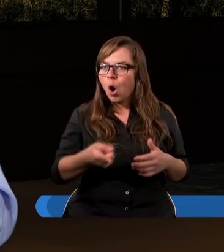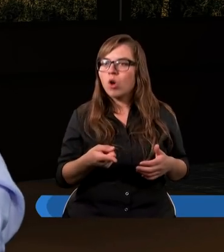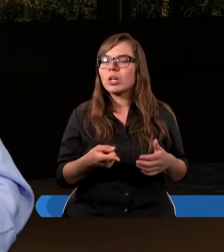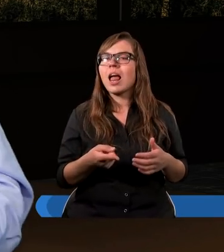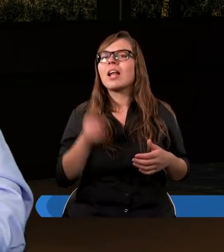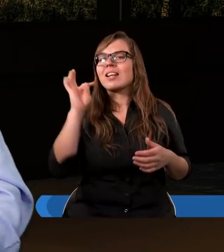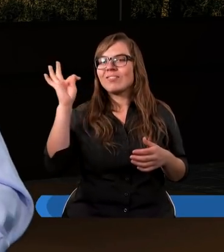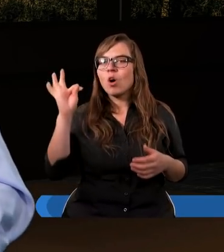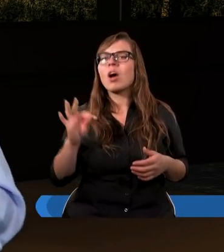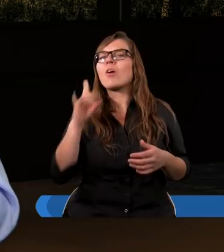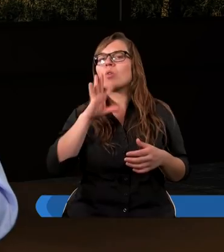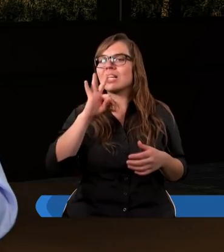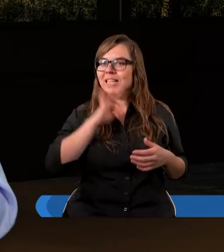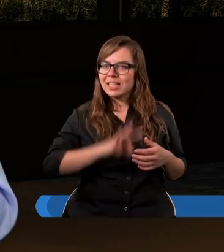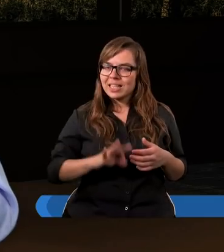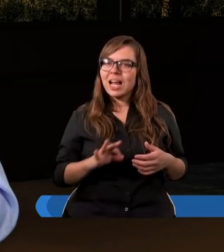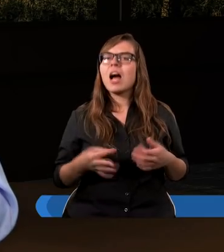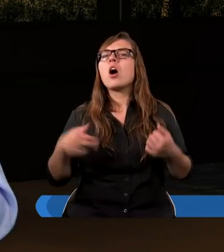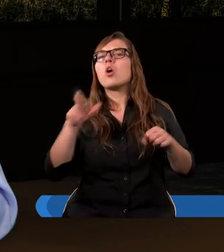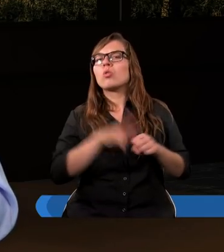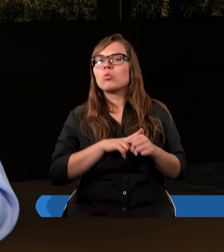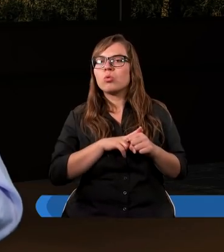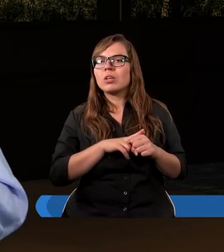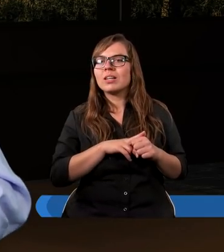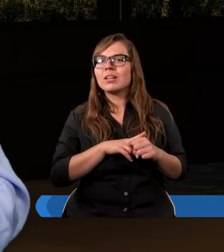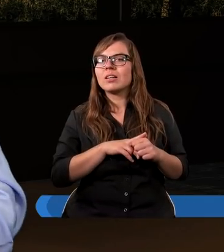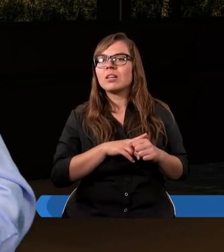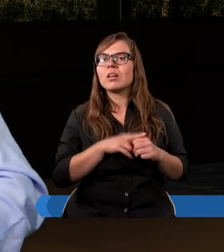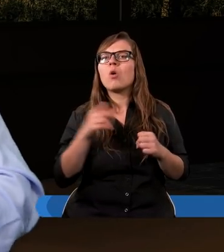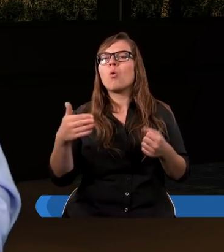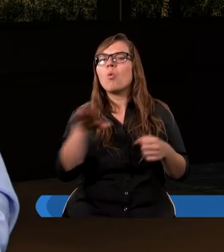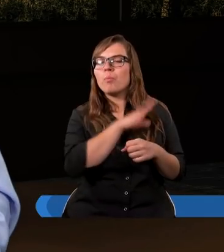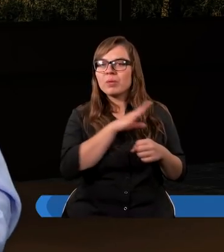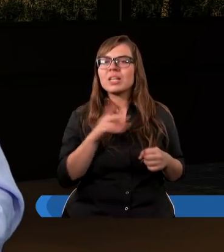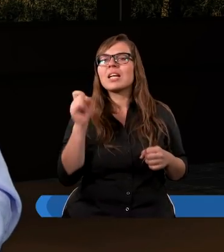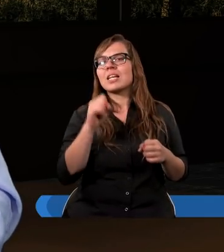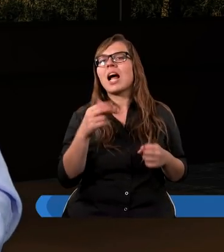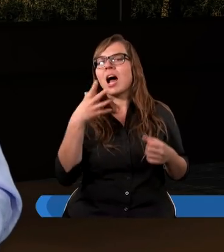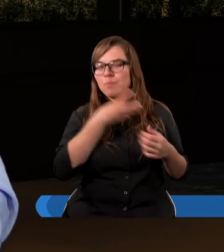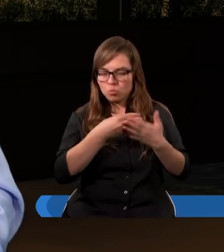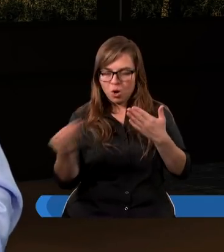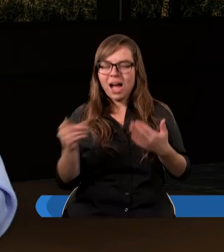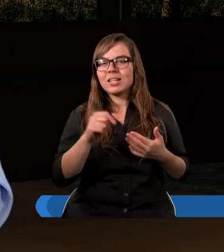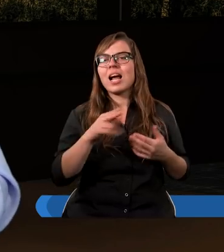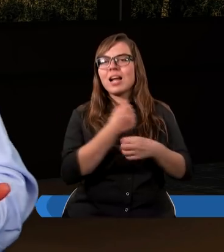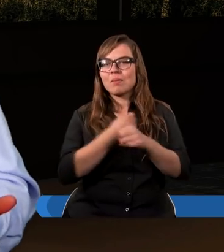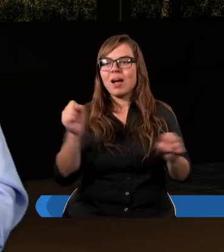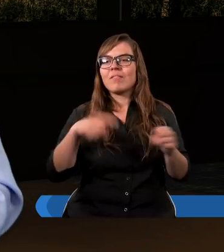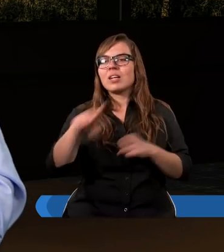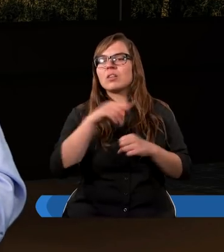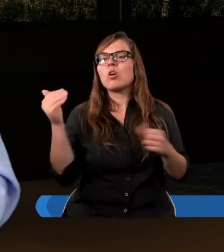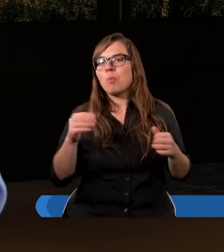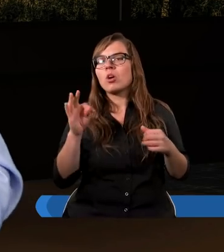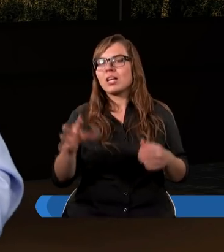swojego syna, który umrze, zapłaci za zbawienie. Tutaj i tak